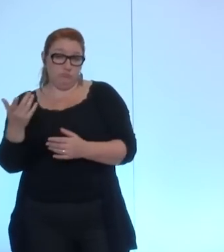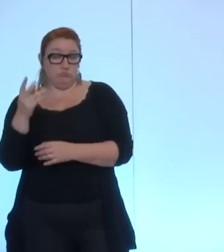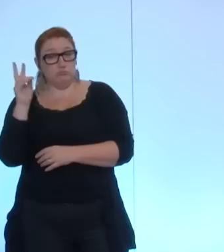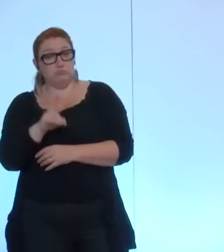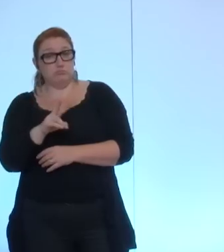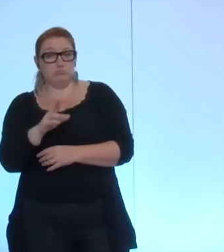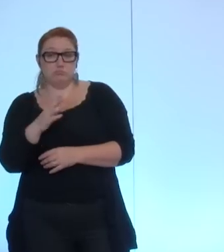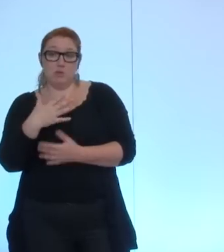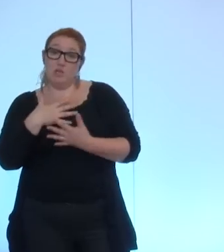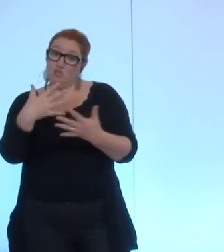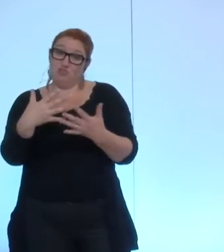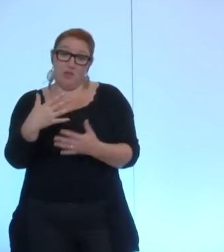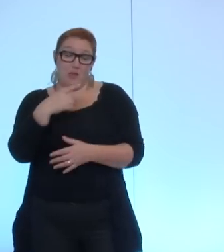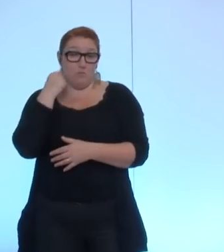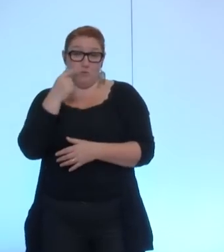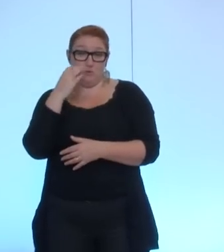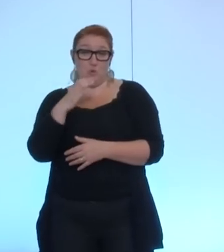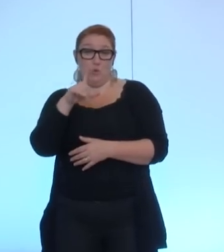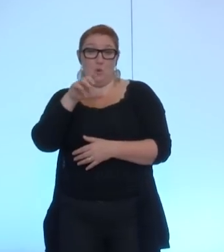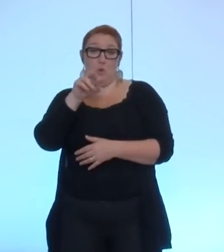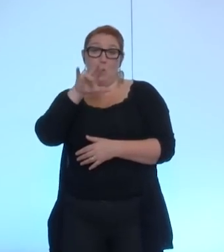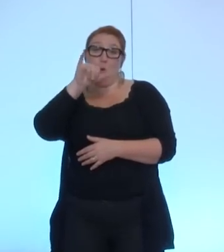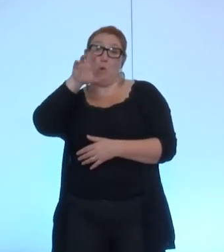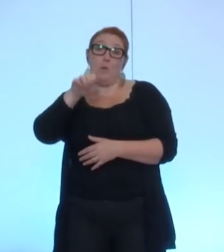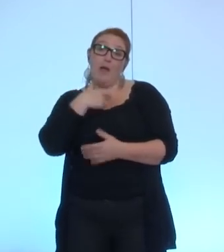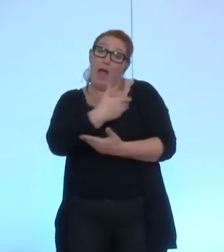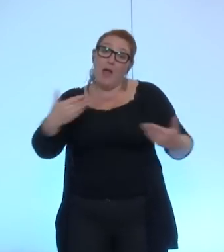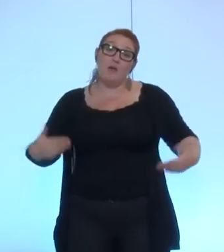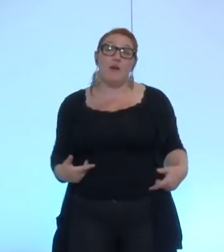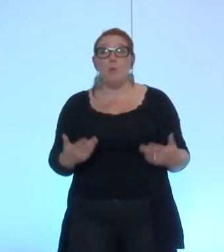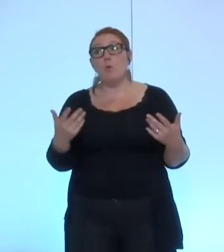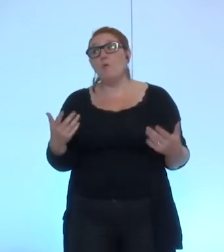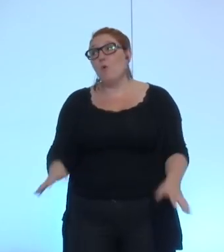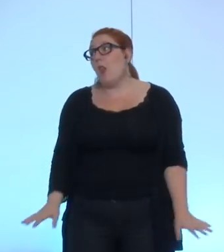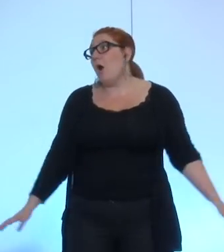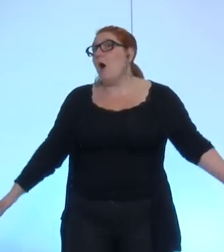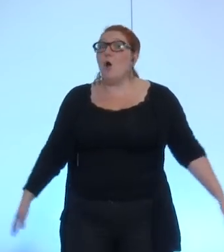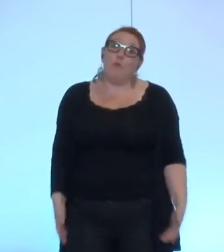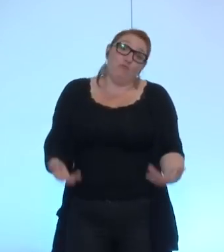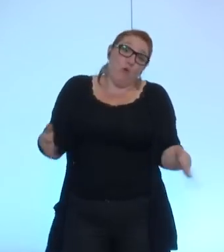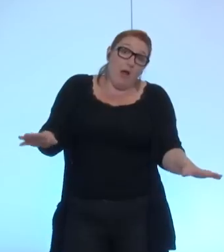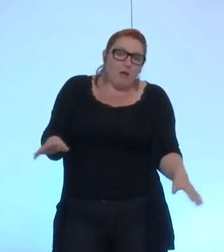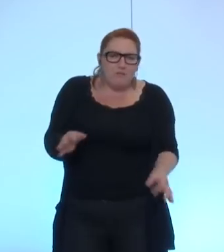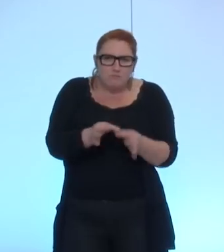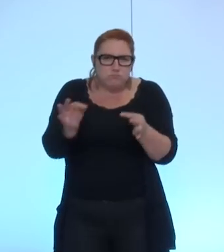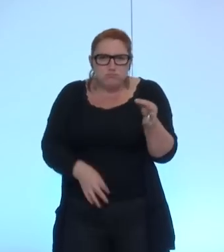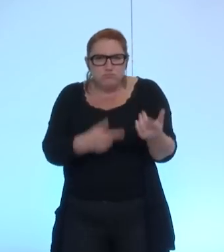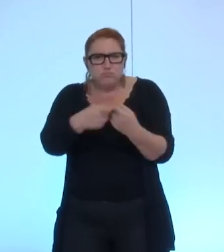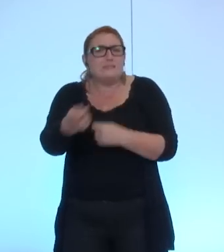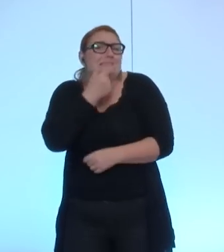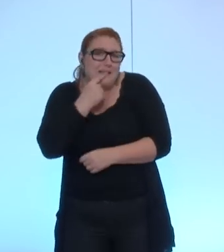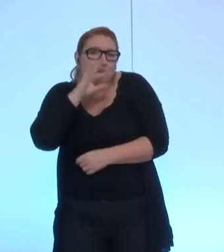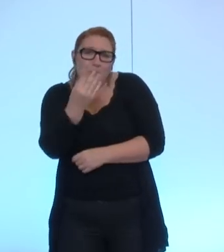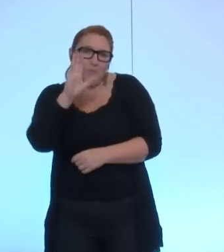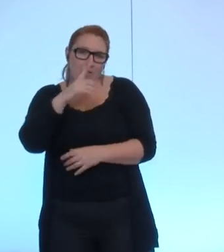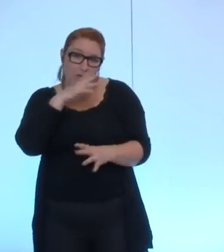pas se résumer mon cher Pascal Cloer à la fin voilà voilà même si c'est sympathique comme formule on ira au-delà et on sait très bien qu'on risque